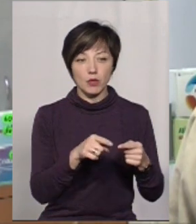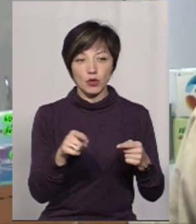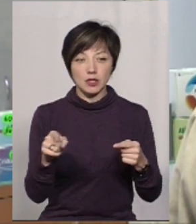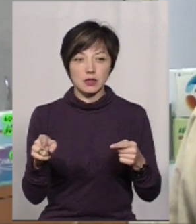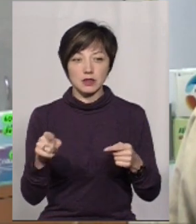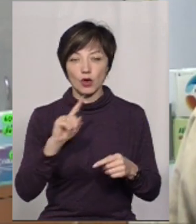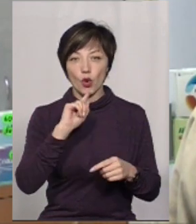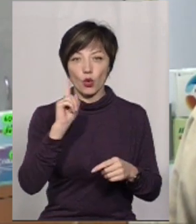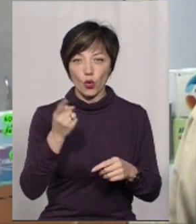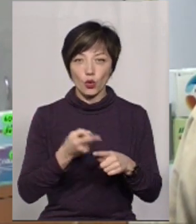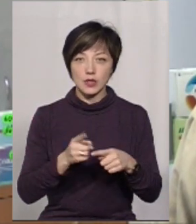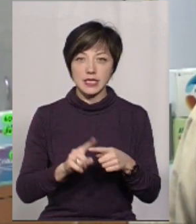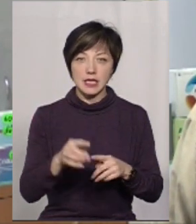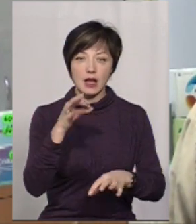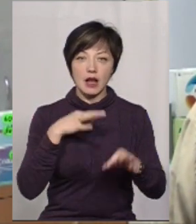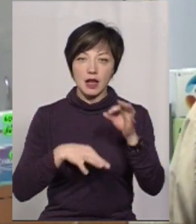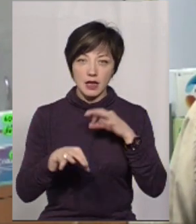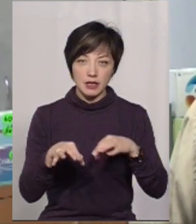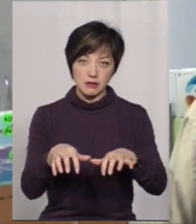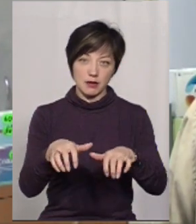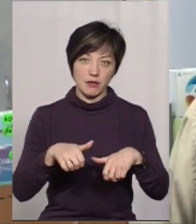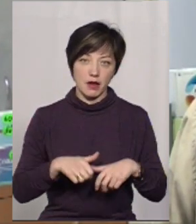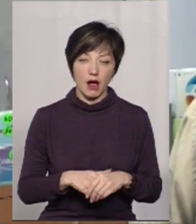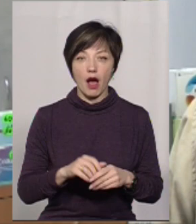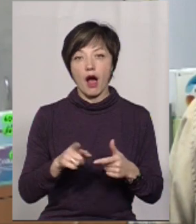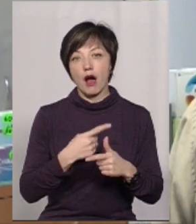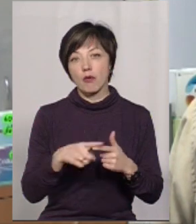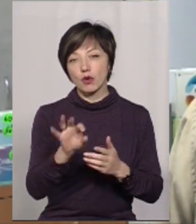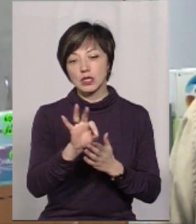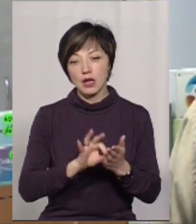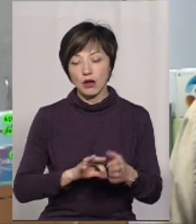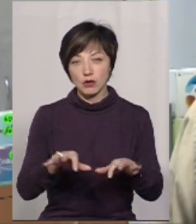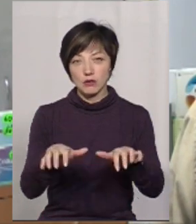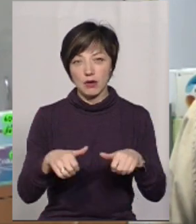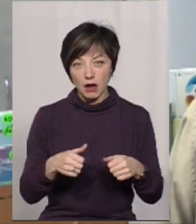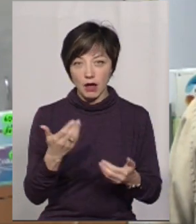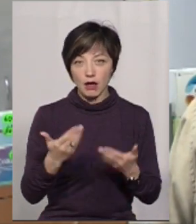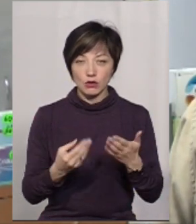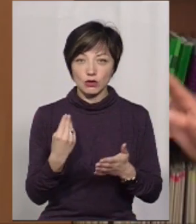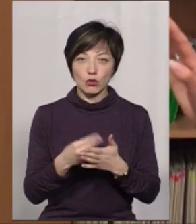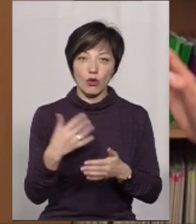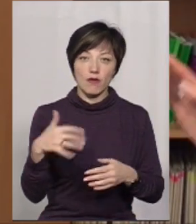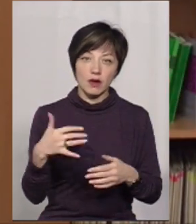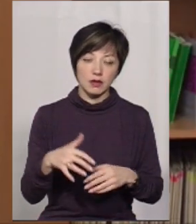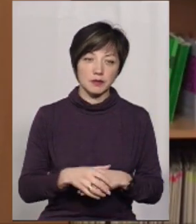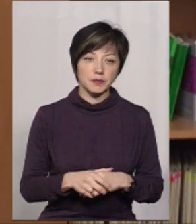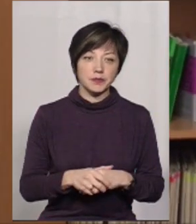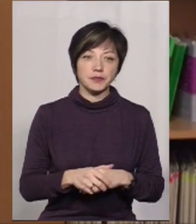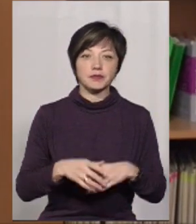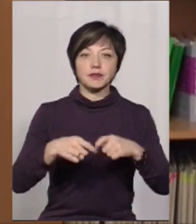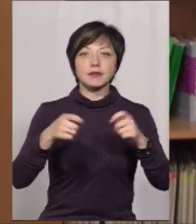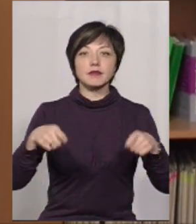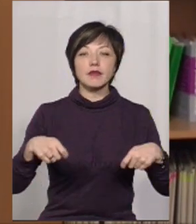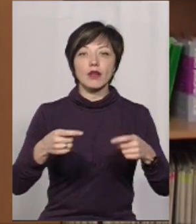року ці ліки забираю. Або одразу забираю, якщо дорога вартість. Завідувачка